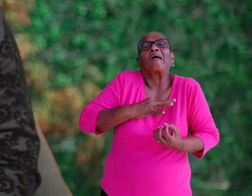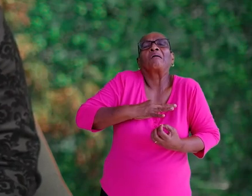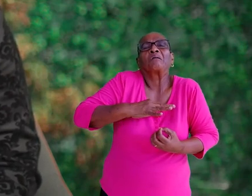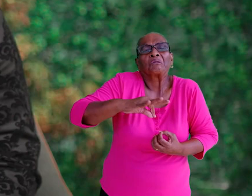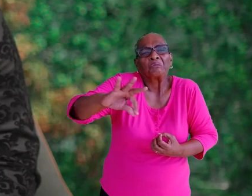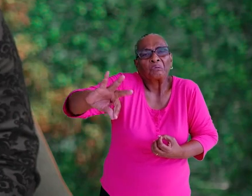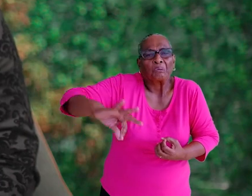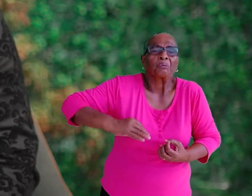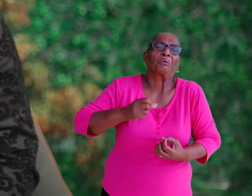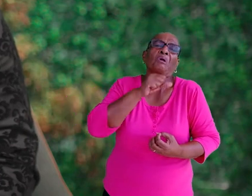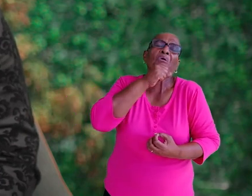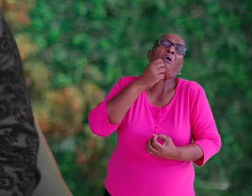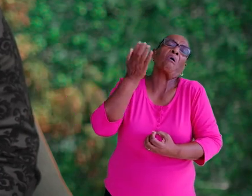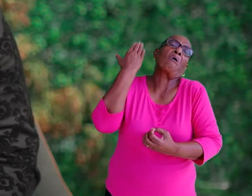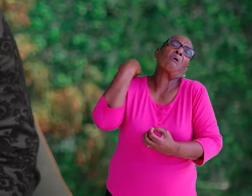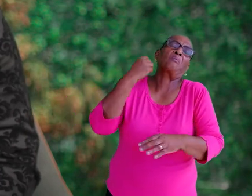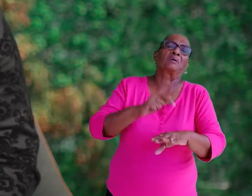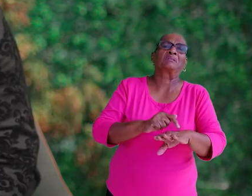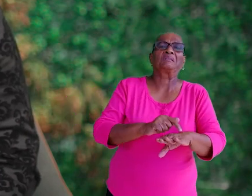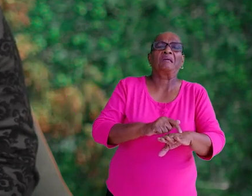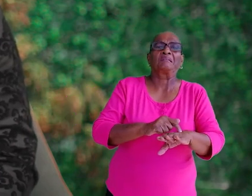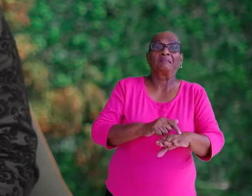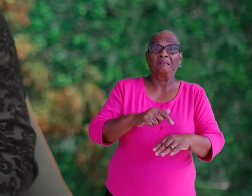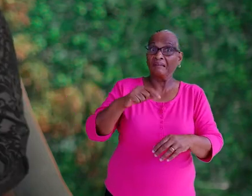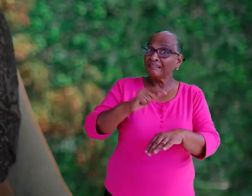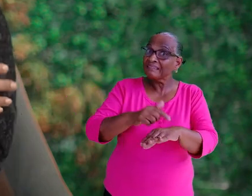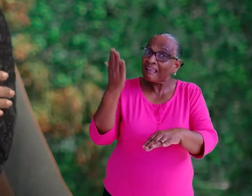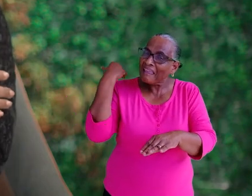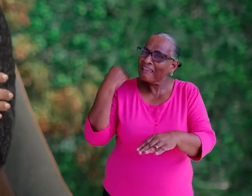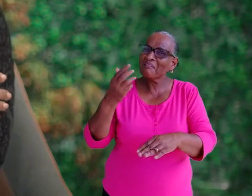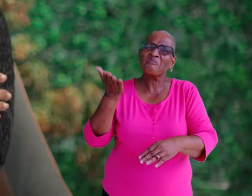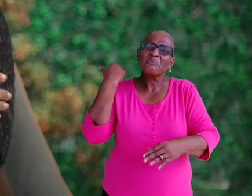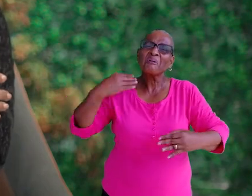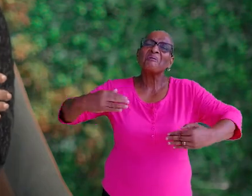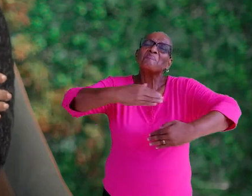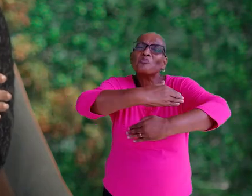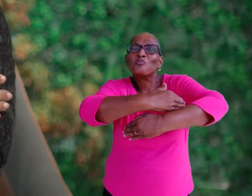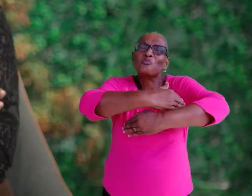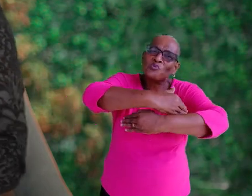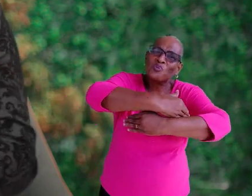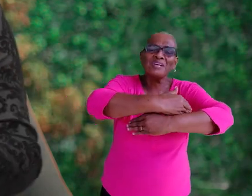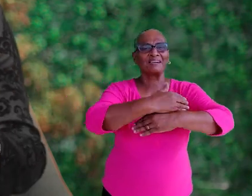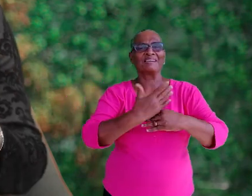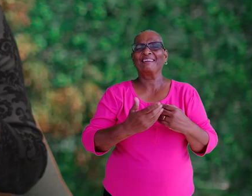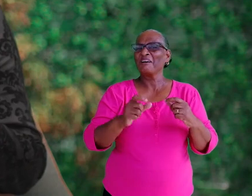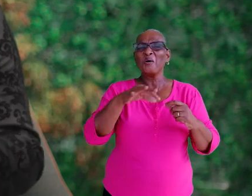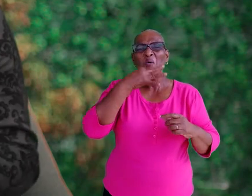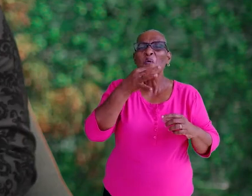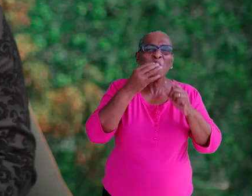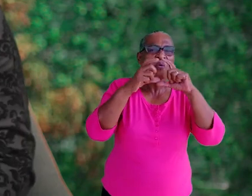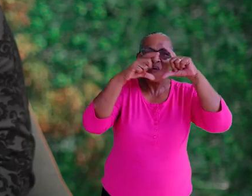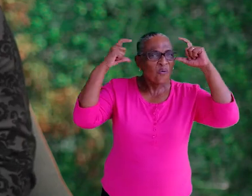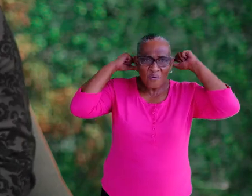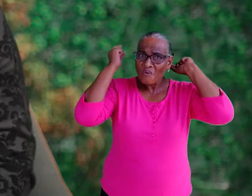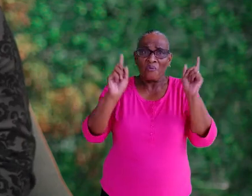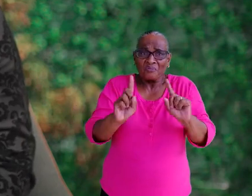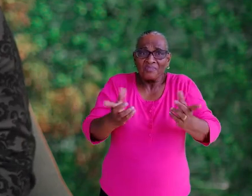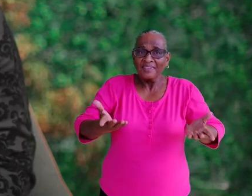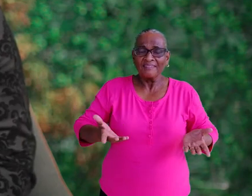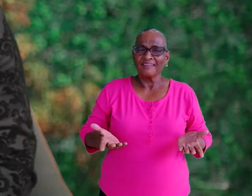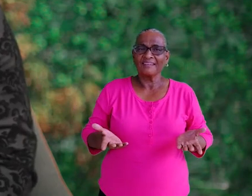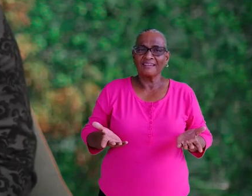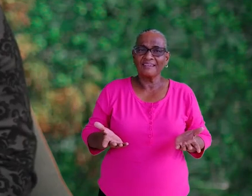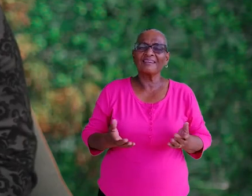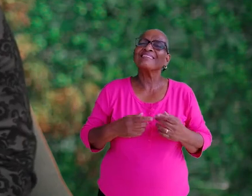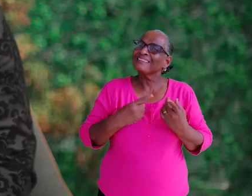naar de oude tijd. De tijd waarin we elkaar gewoon een brasa konden geven en we geen mondkapjes hoefden te dragen.